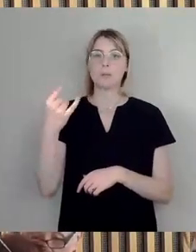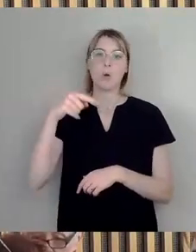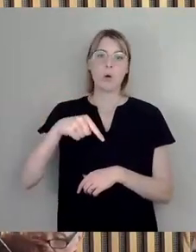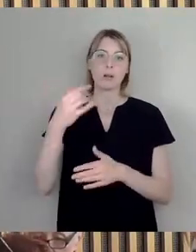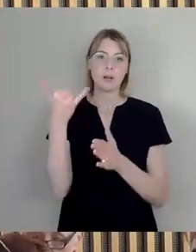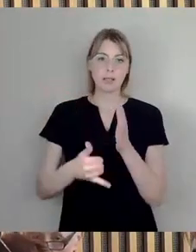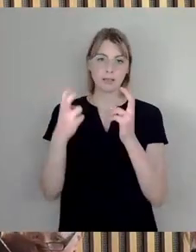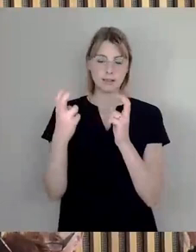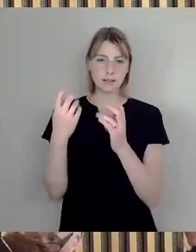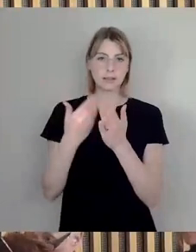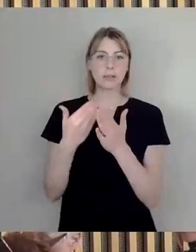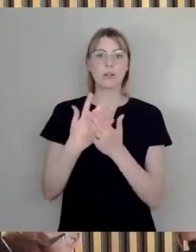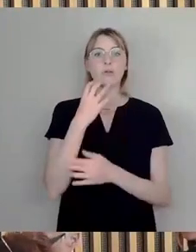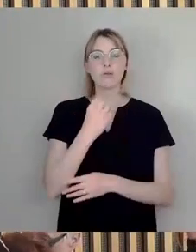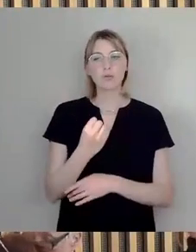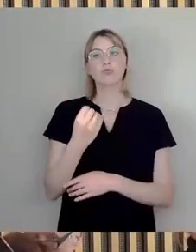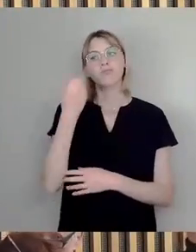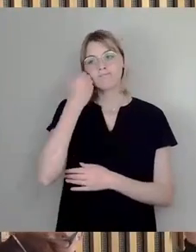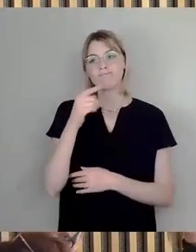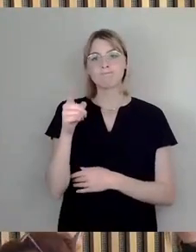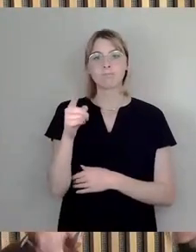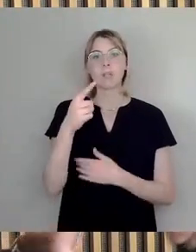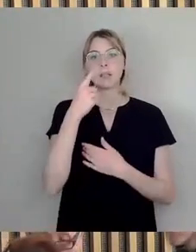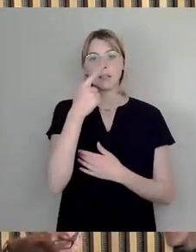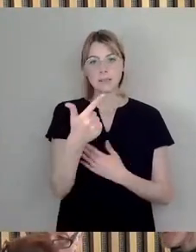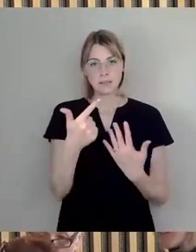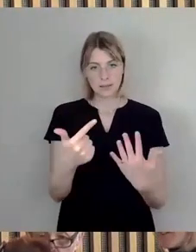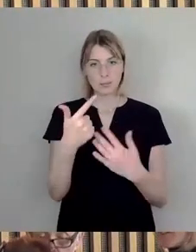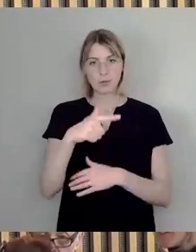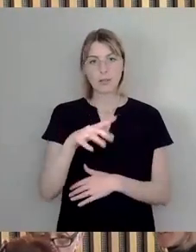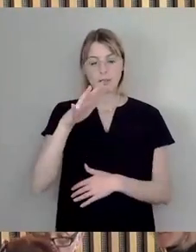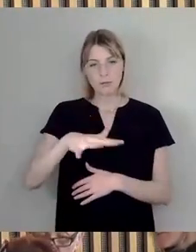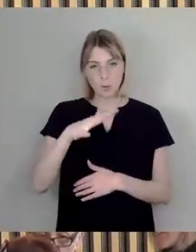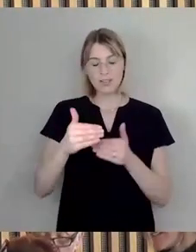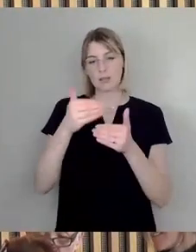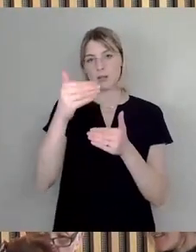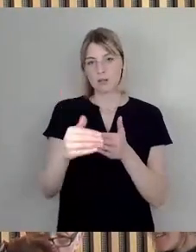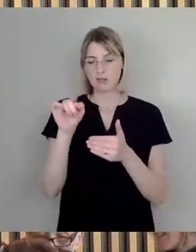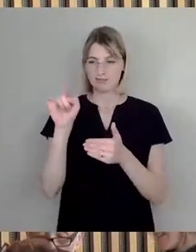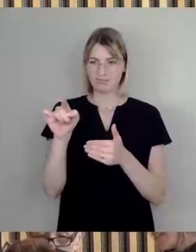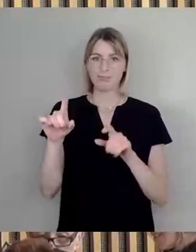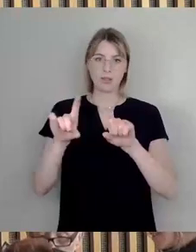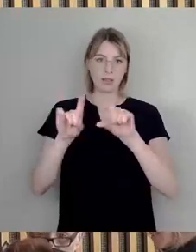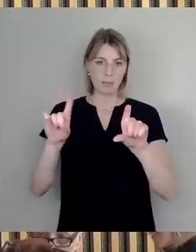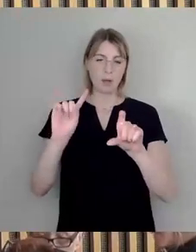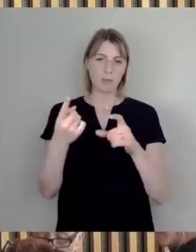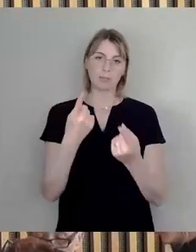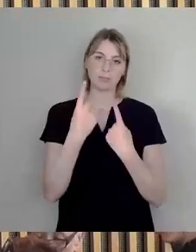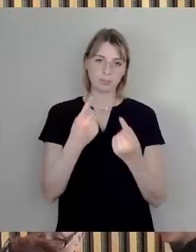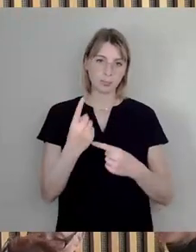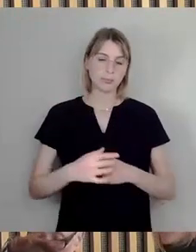Bitte, dass wir das dann im Anschluss an 27.15 behandeln. Es wäre eine